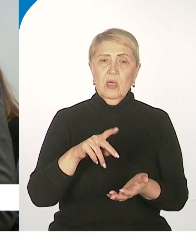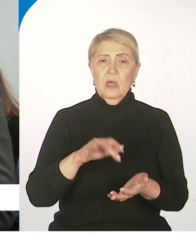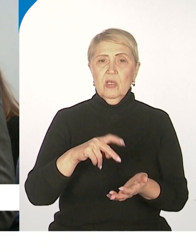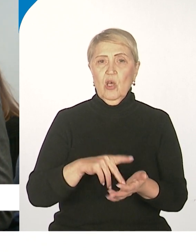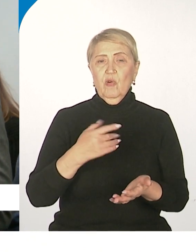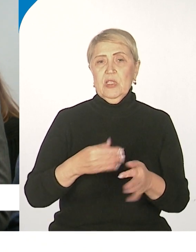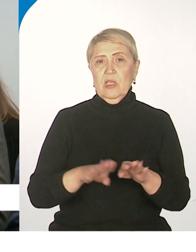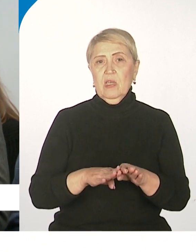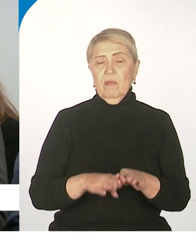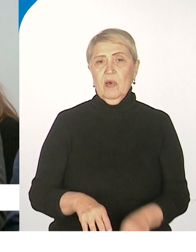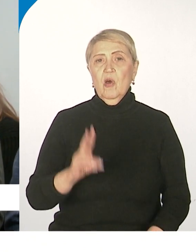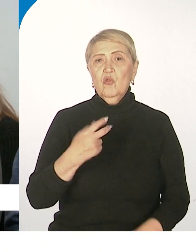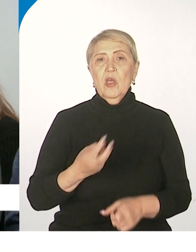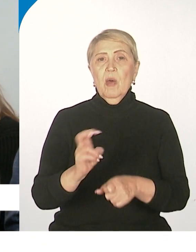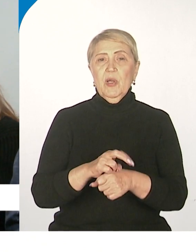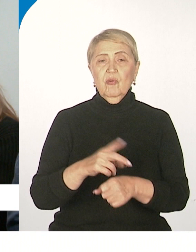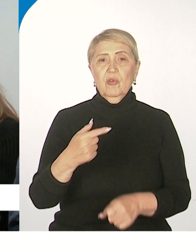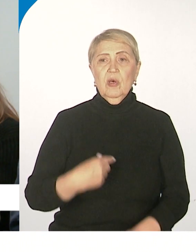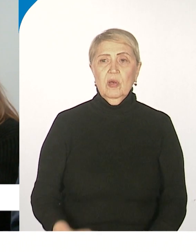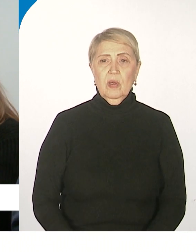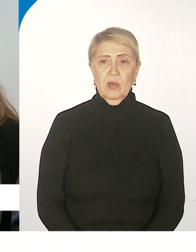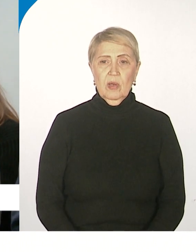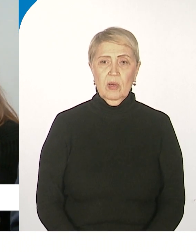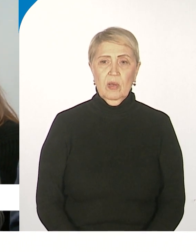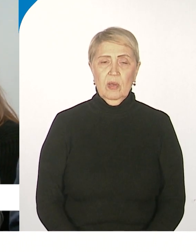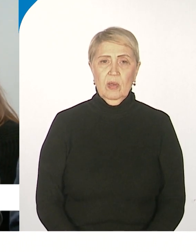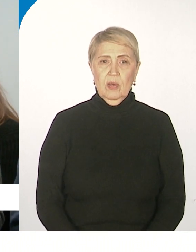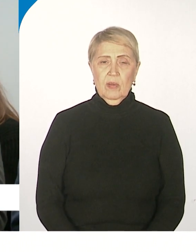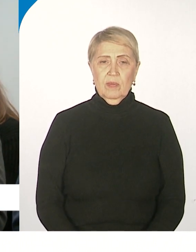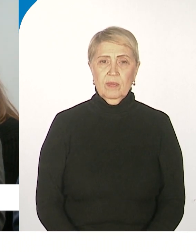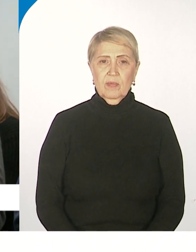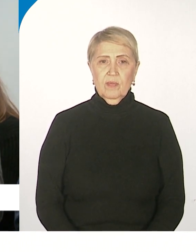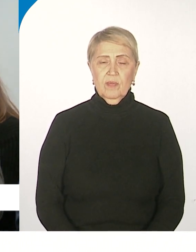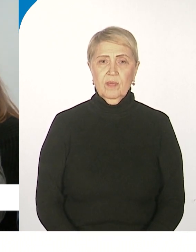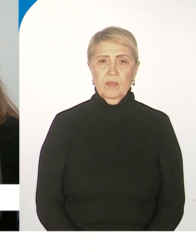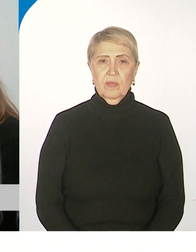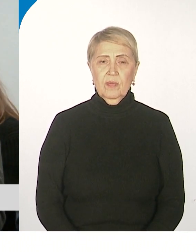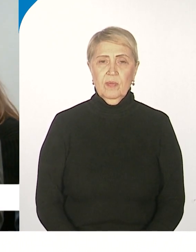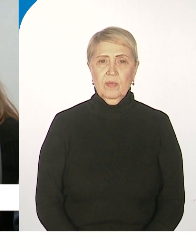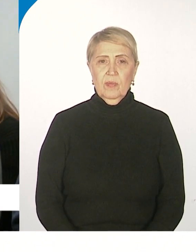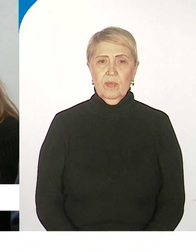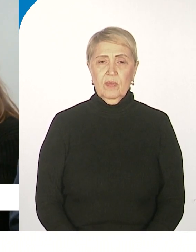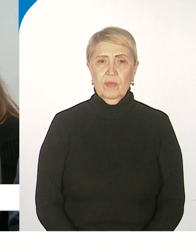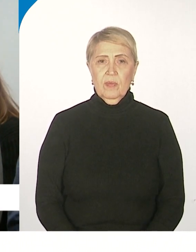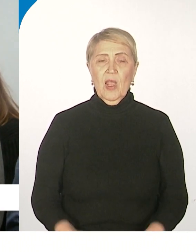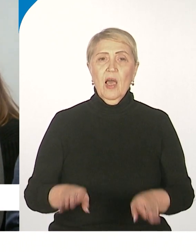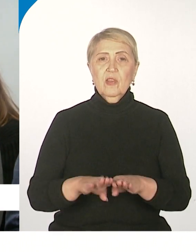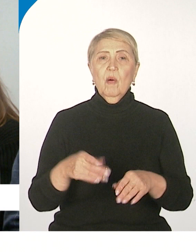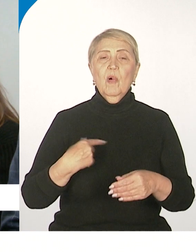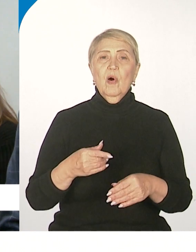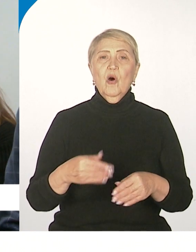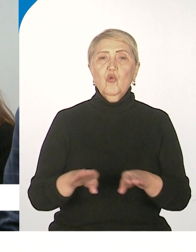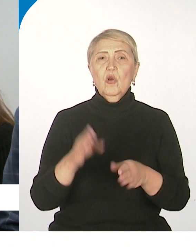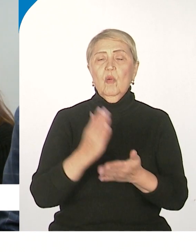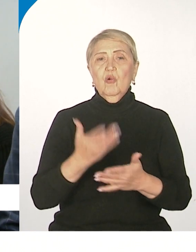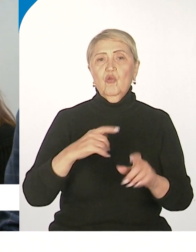подтяжения. Есть сёла, куда не зайдёт ни Вайлдберрис, ни Озон, ни Яндекс. сожалению, есть. И там только будет здание почты таким